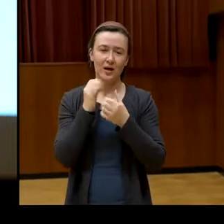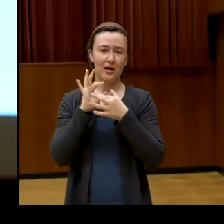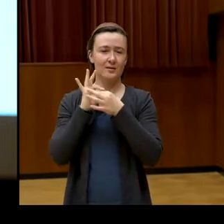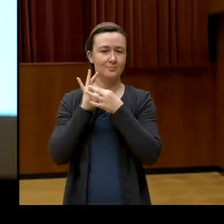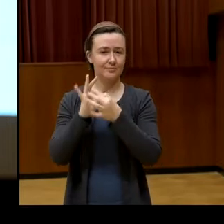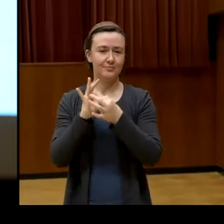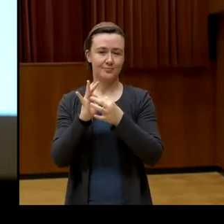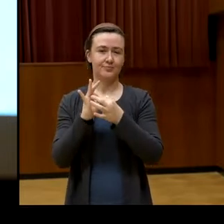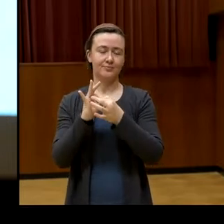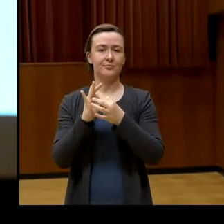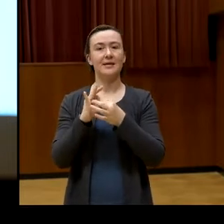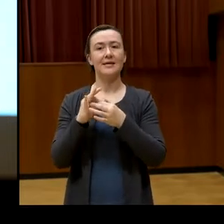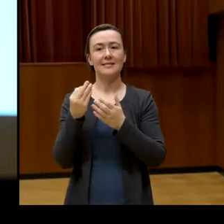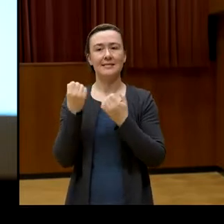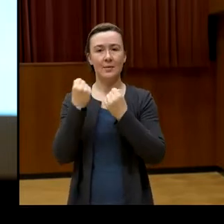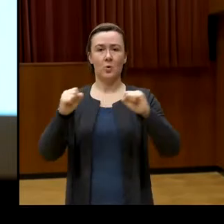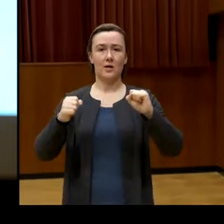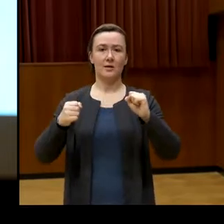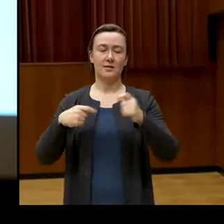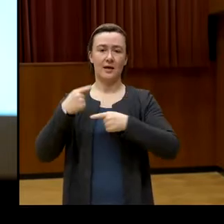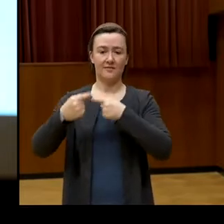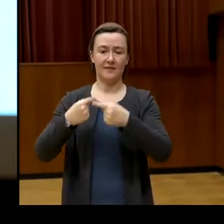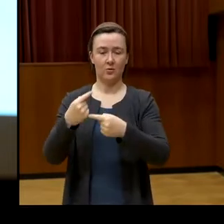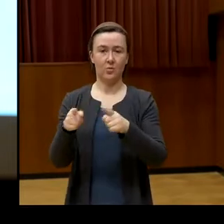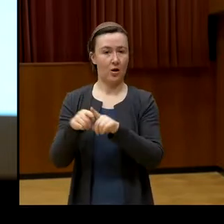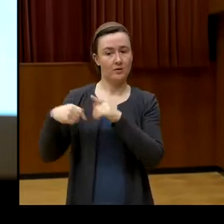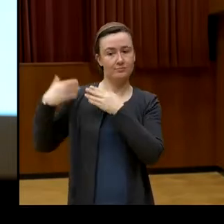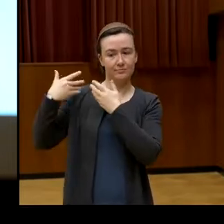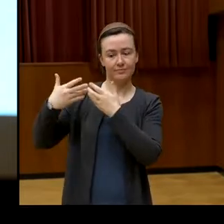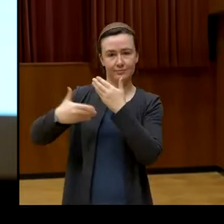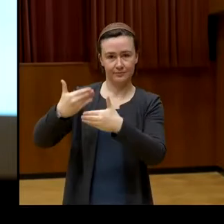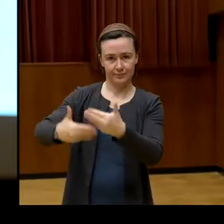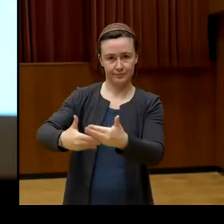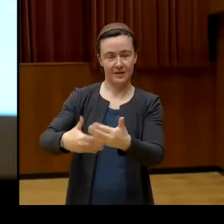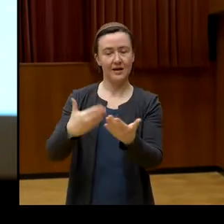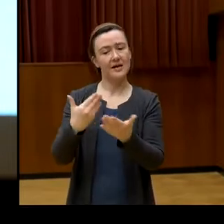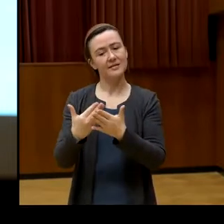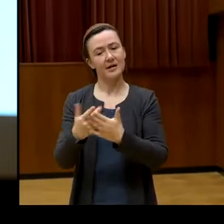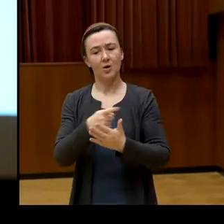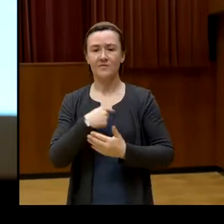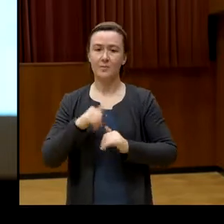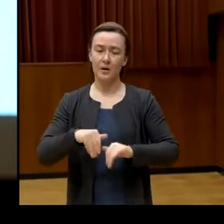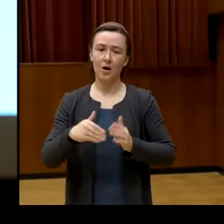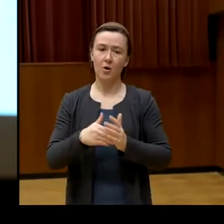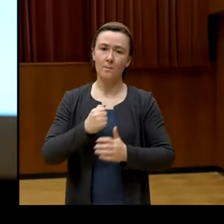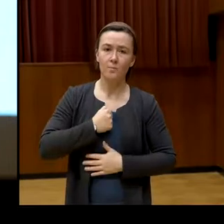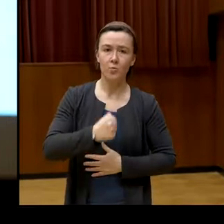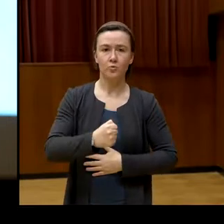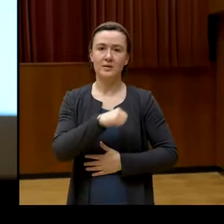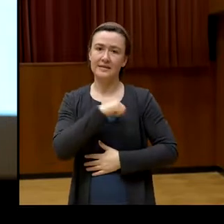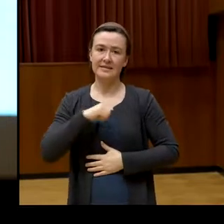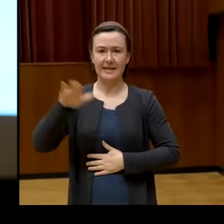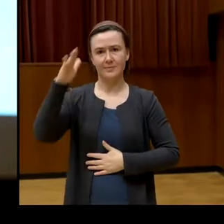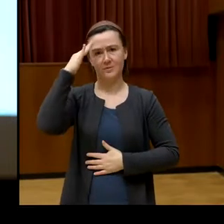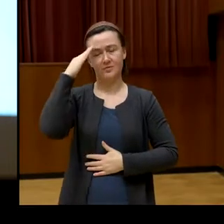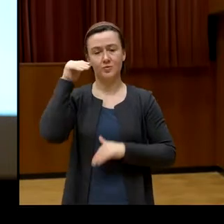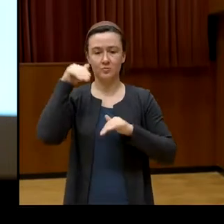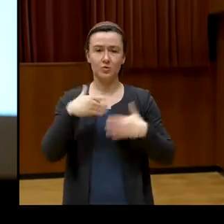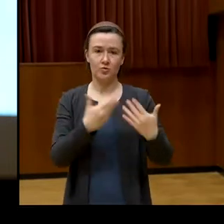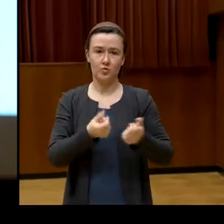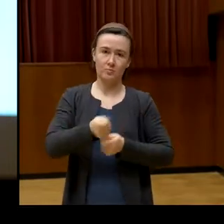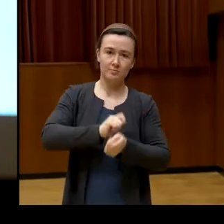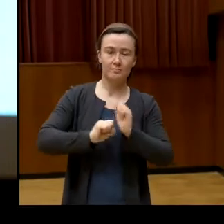In diesem Sinne ist es notwendig, dass wir selbstbewusst und mutig sind und entsprechend agieren. Ich habe übrigens vor, dass der VÖV als